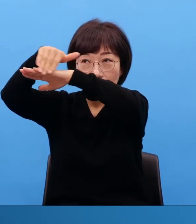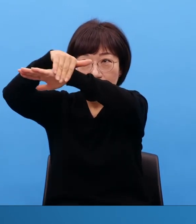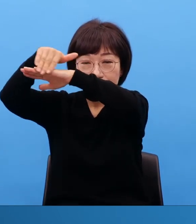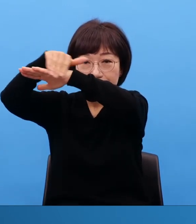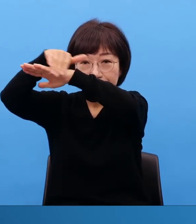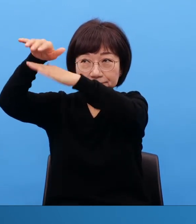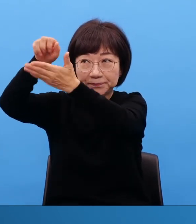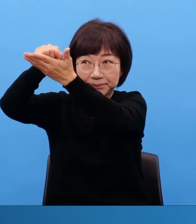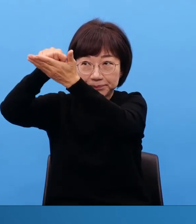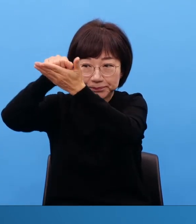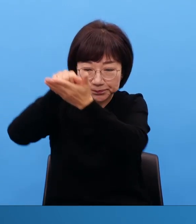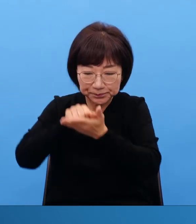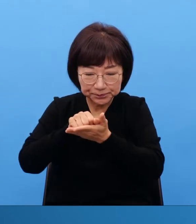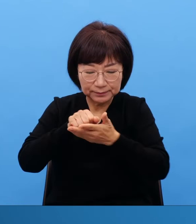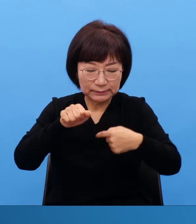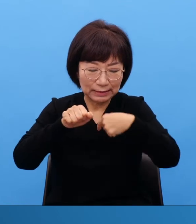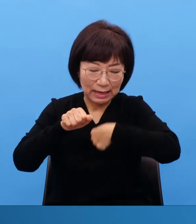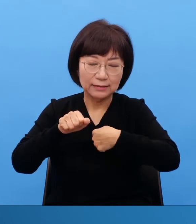역사하셔야 됩니다